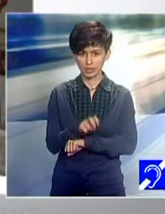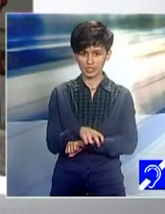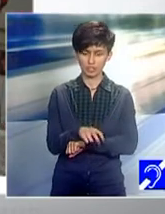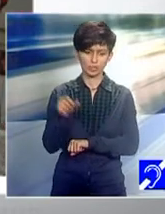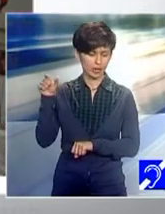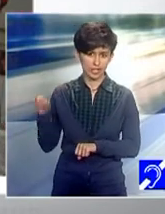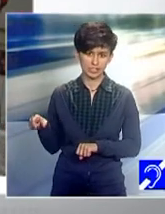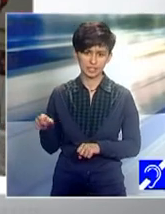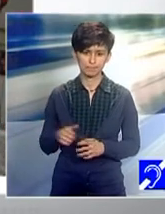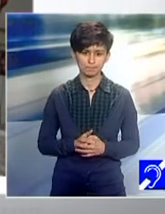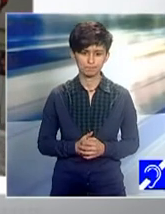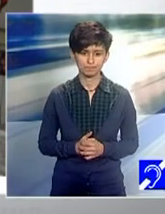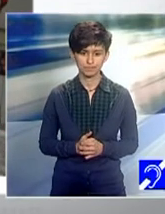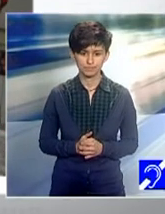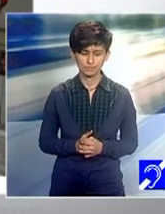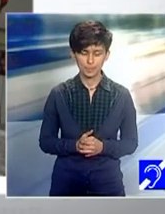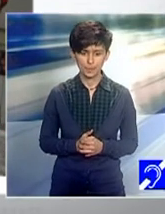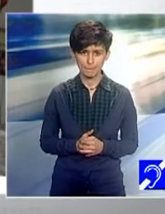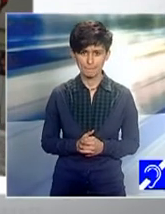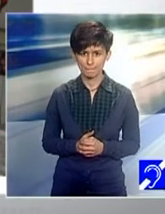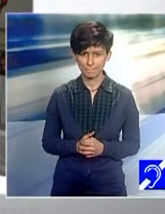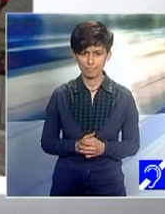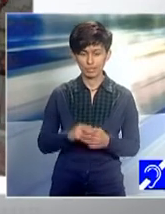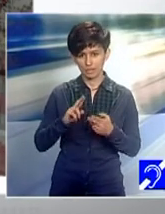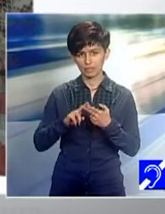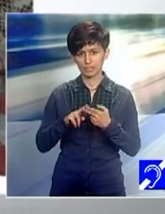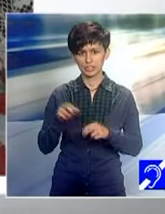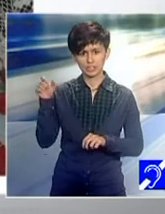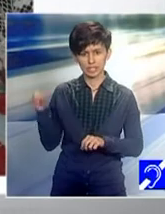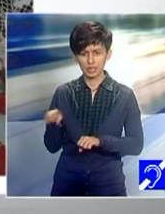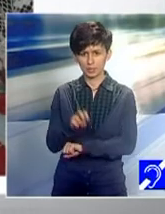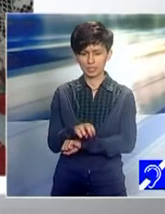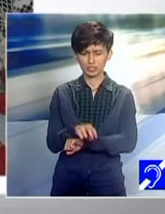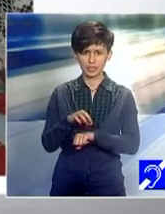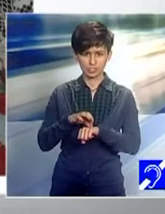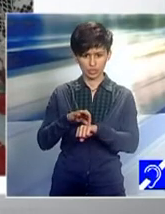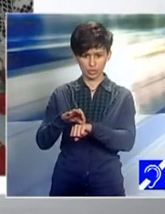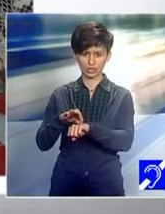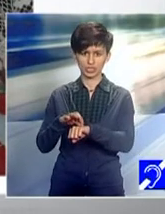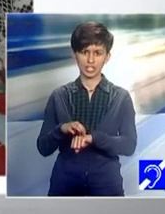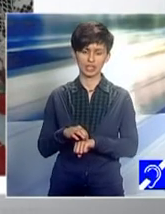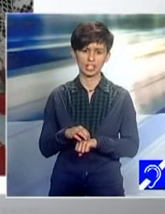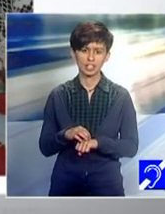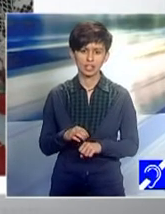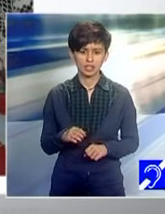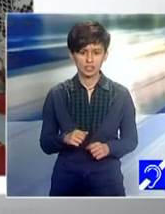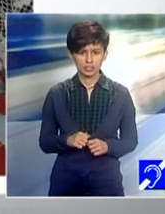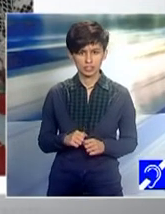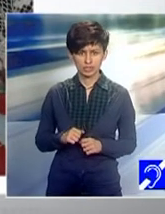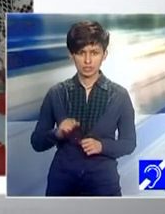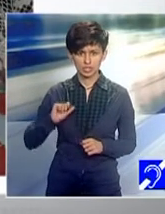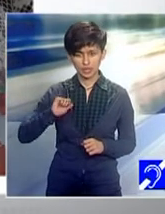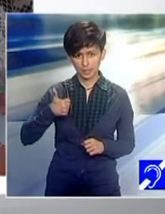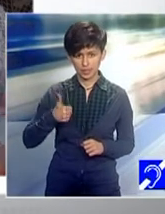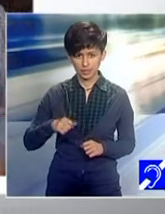din prima etapă a proiectului și coordonatorii, ci și participanții și coordonatorii din a doua